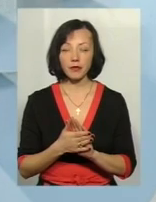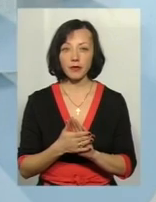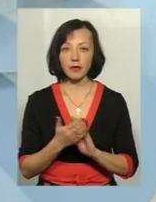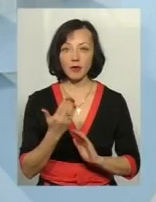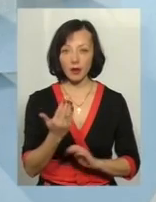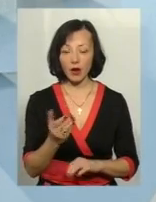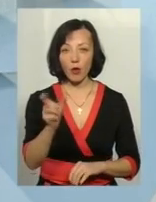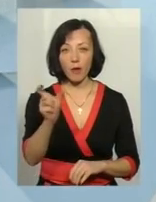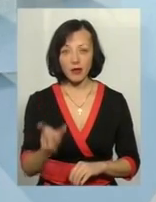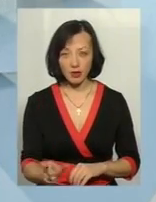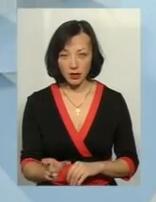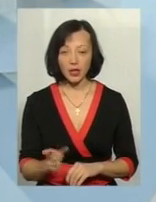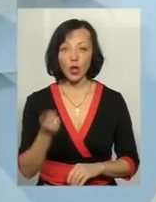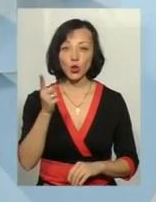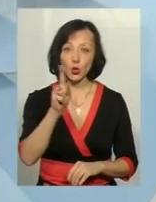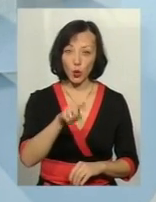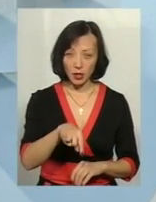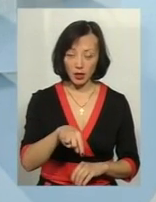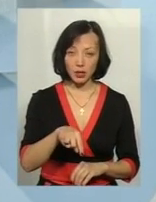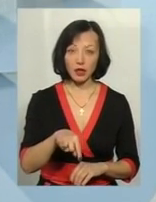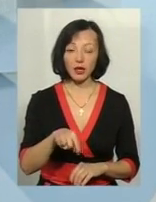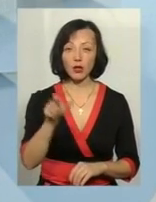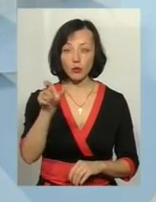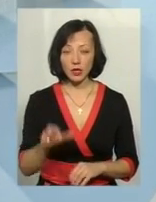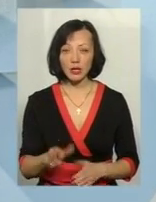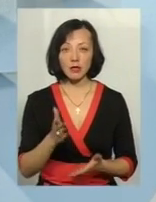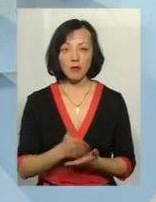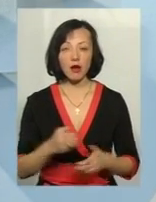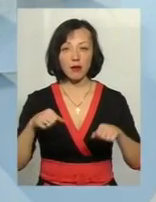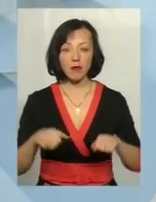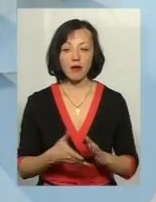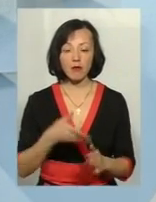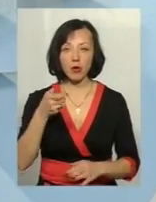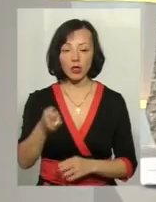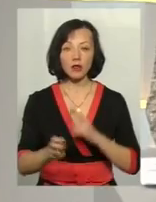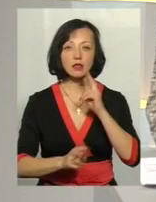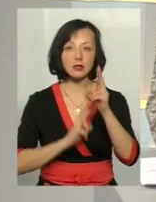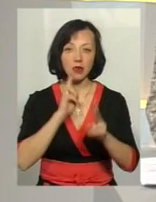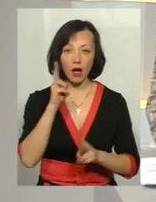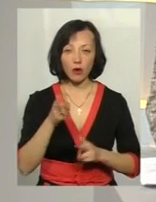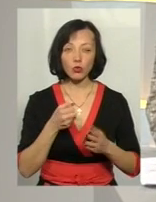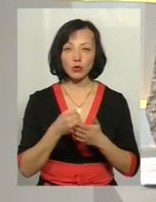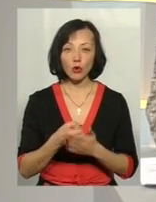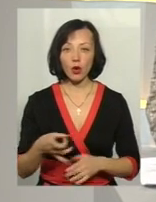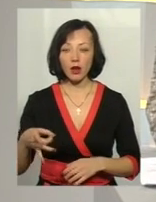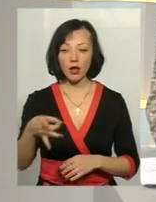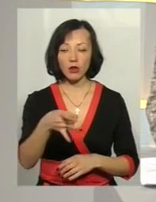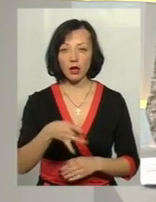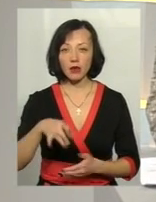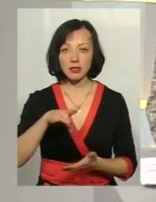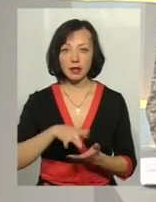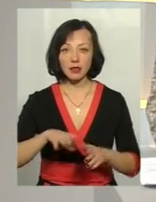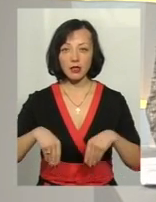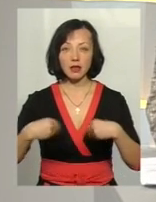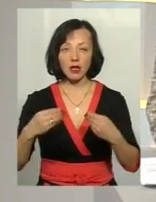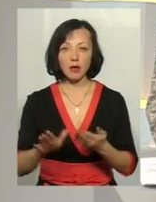громадянина, тоді клієнт має право подати скаргу до регіонального центру з надання